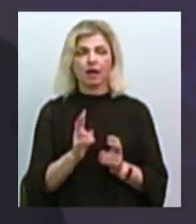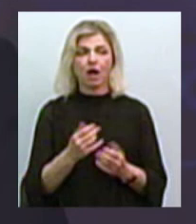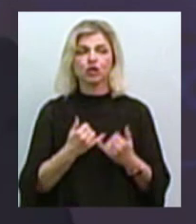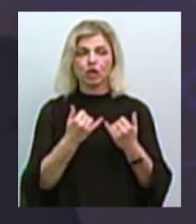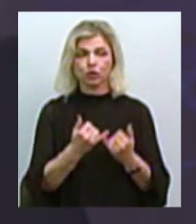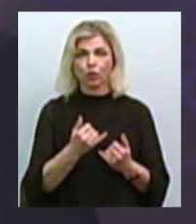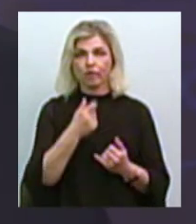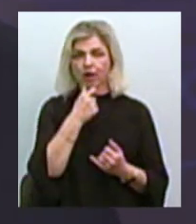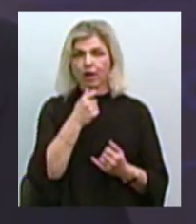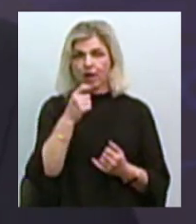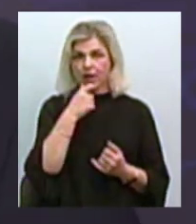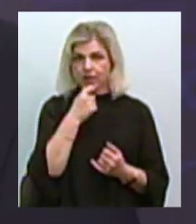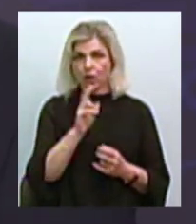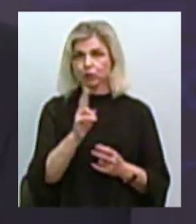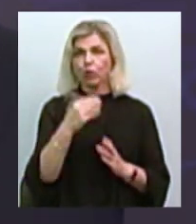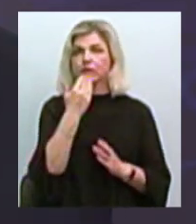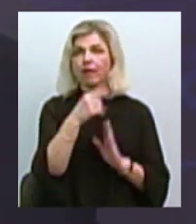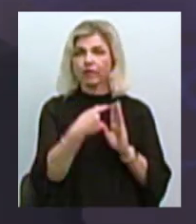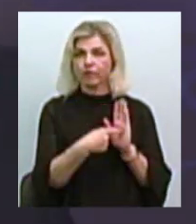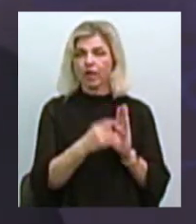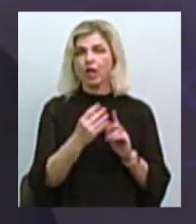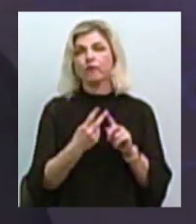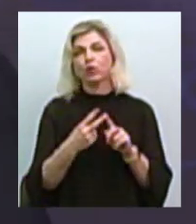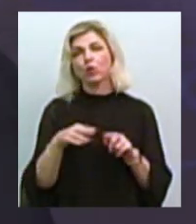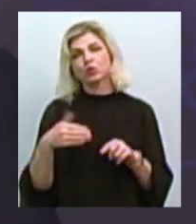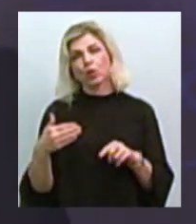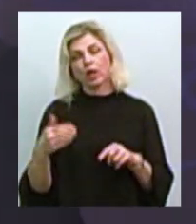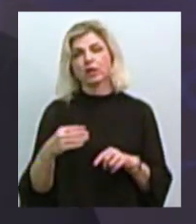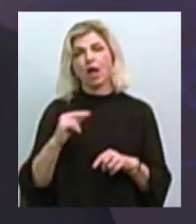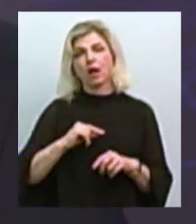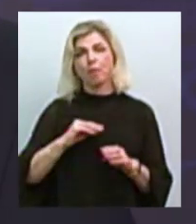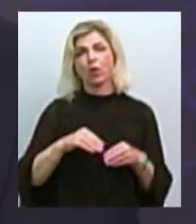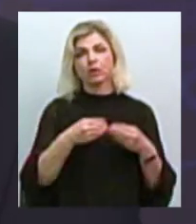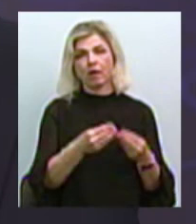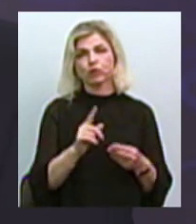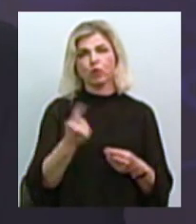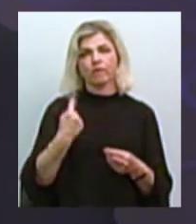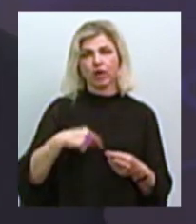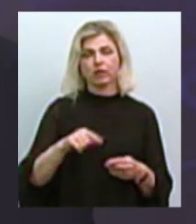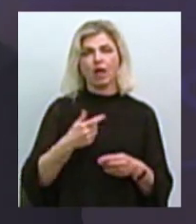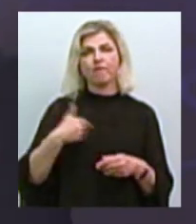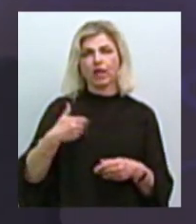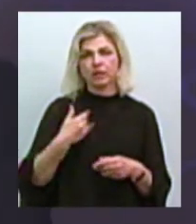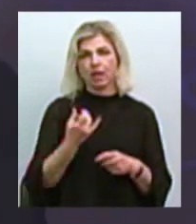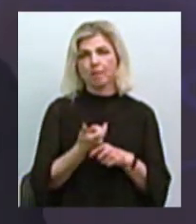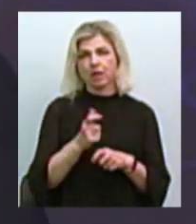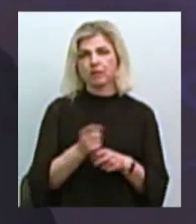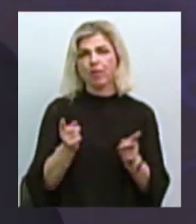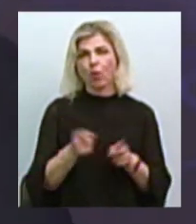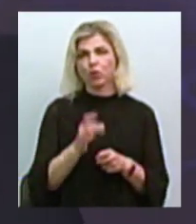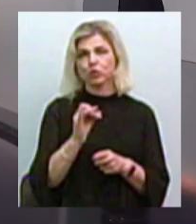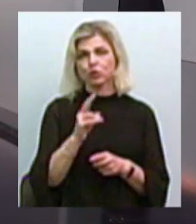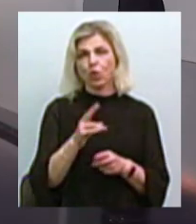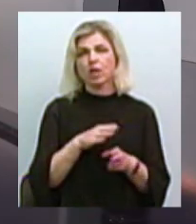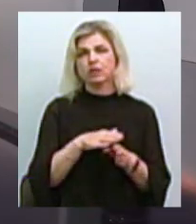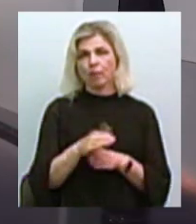глядач, який задає питання, і, з другого боку, роботодавець, який вимагає від нас ефективно і максимально в найкороткий термін заповнити